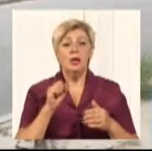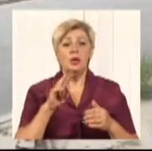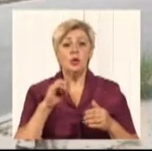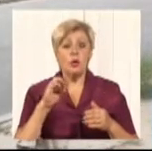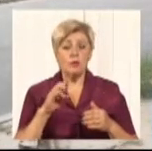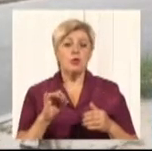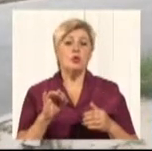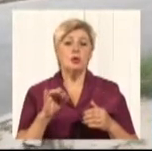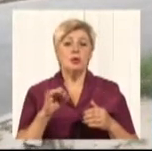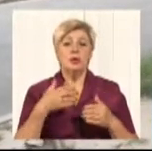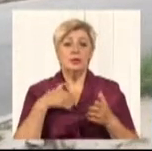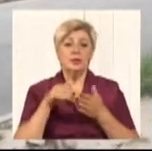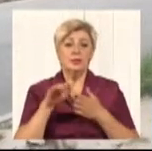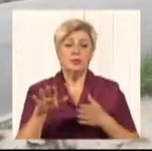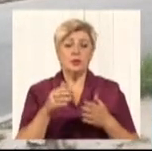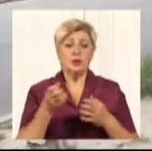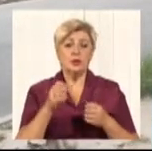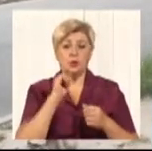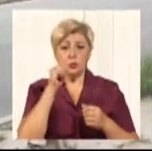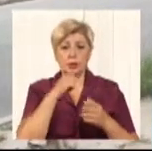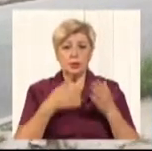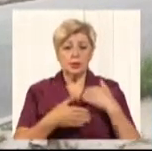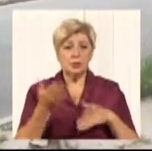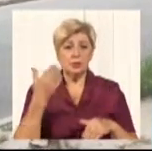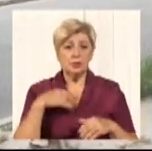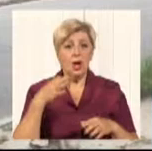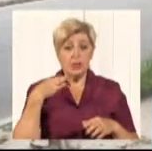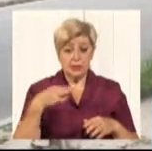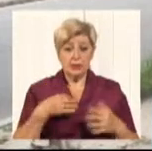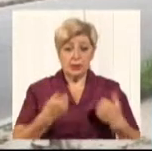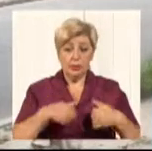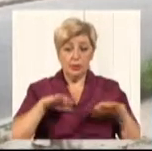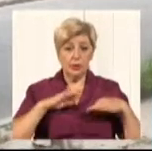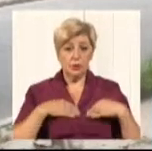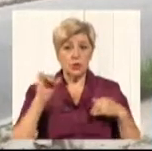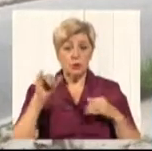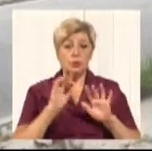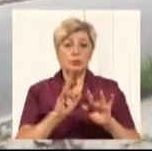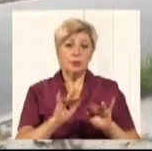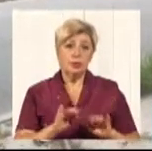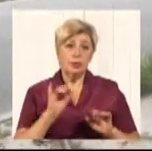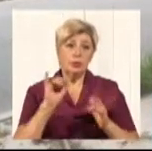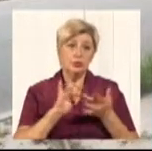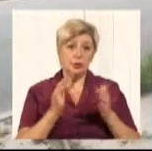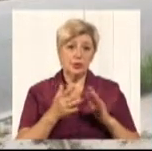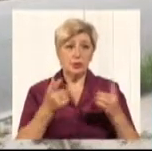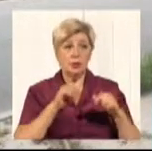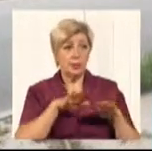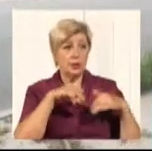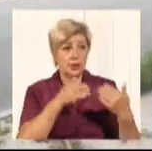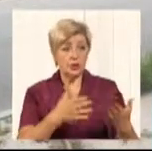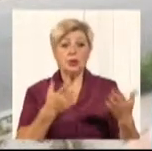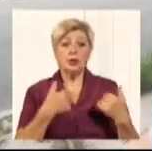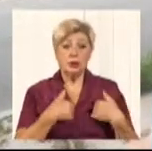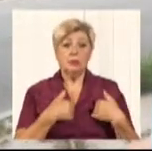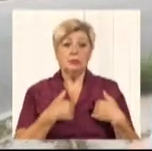Сын предложил, поскольку у нього компьютер, він на інтернеті, йому предложений, він